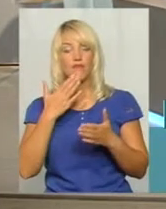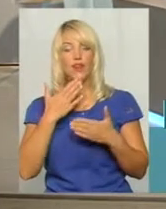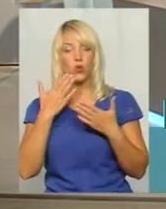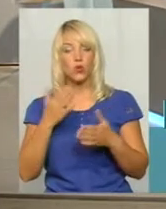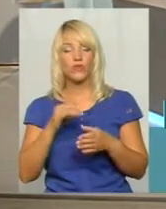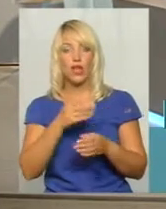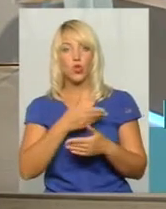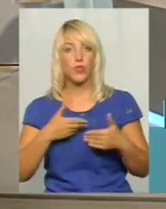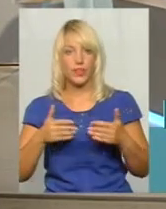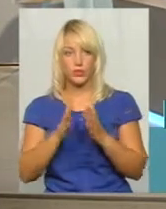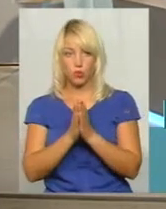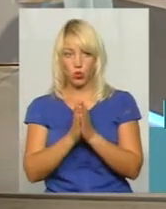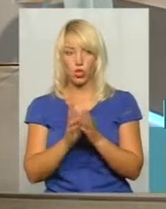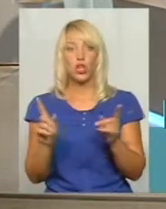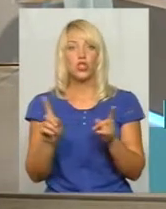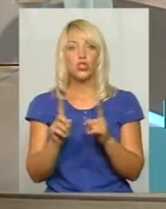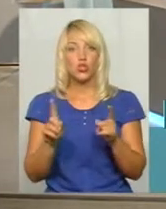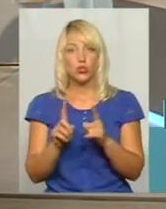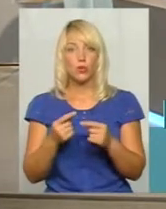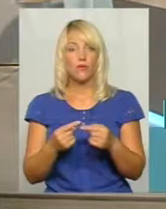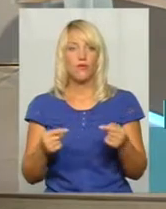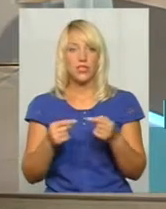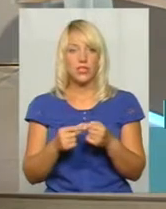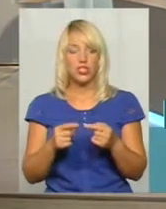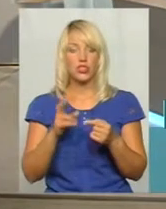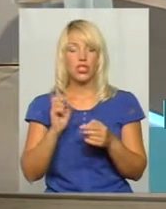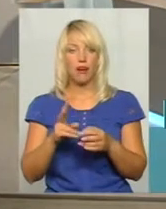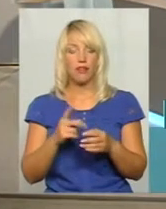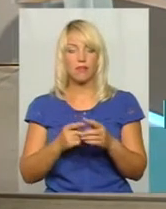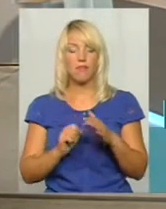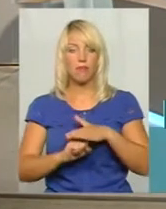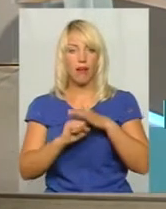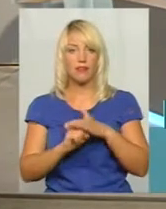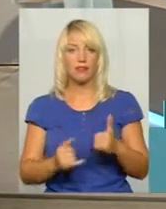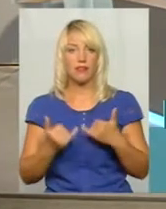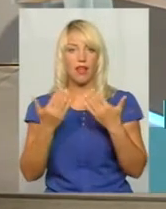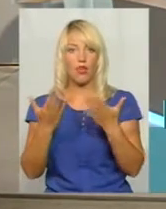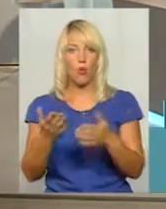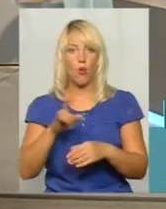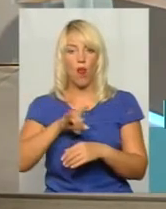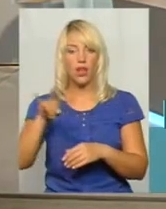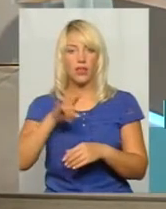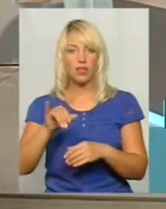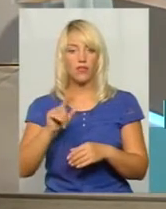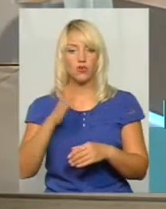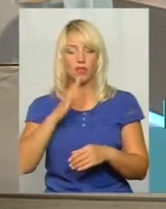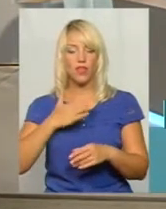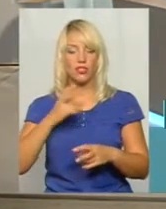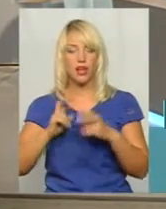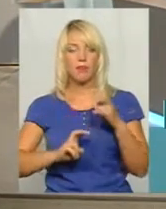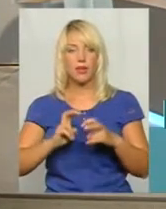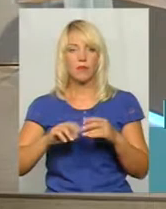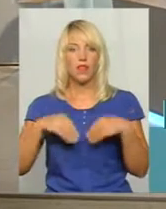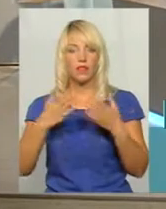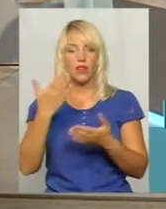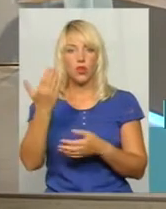визначитися нашим аеропортом як базовий для його літаків, і щоб наше підприємство надало йому послуги по збереженню,